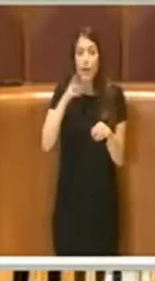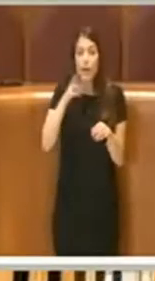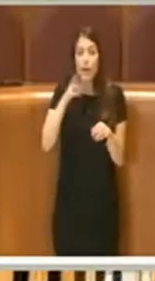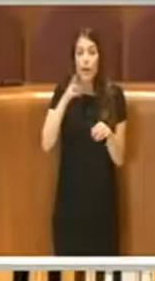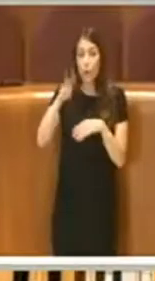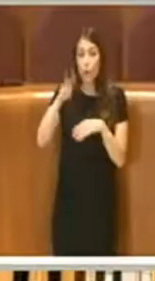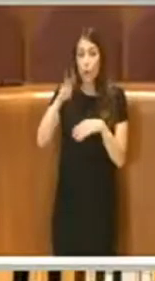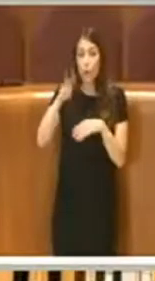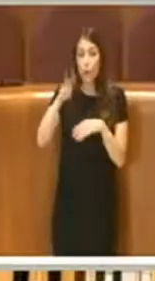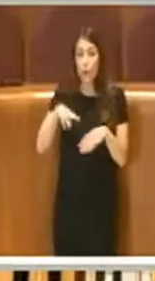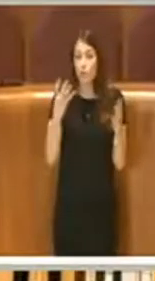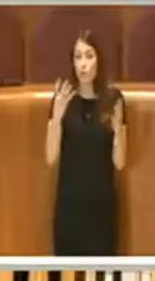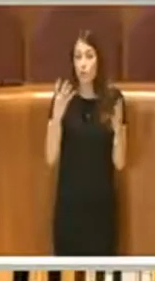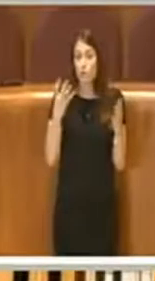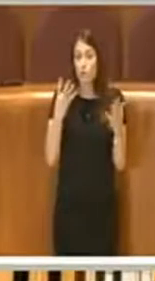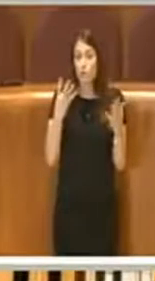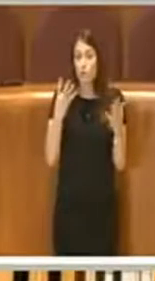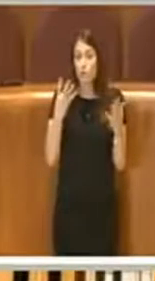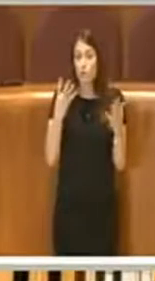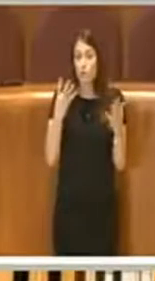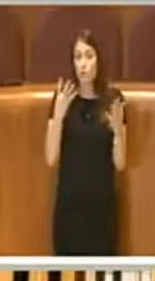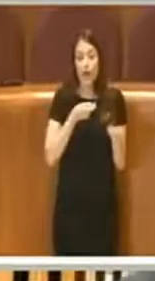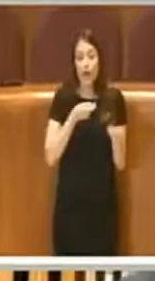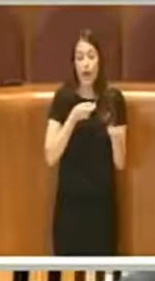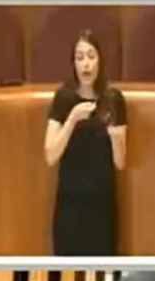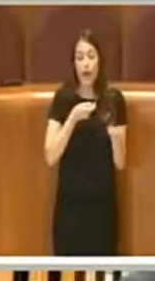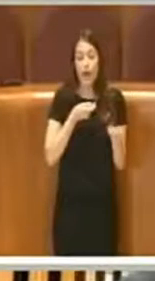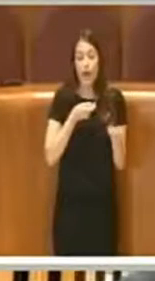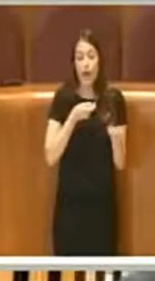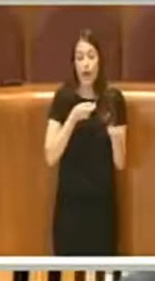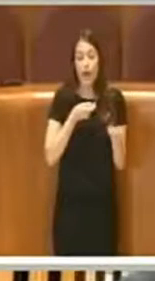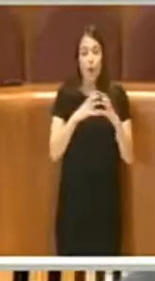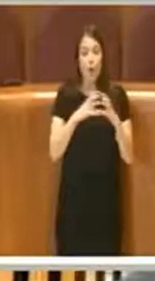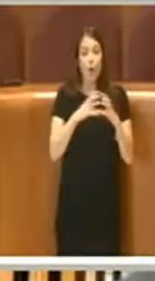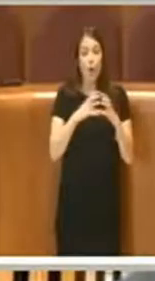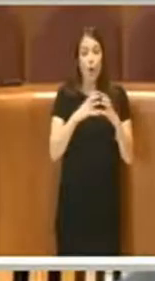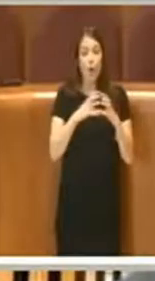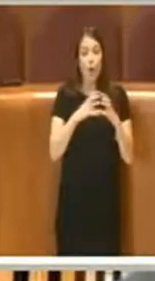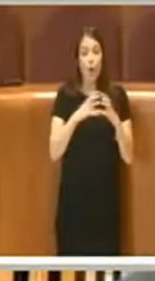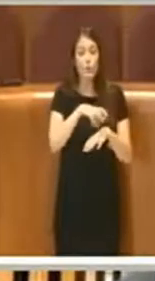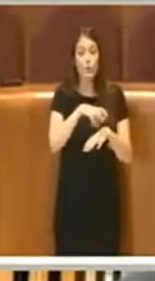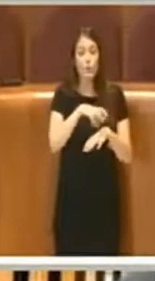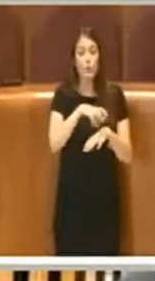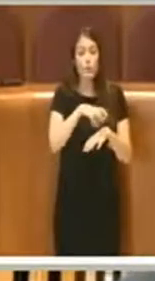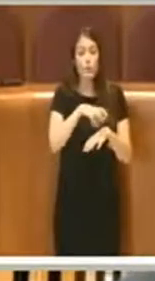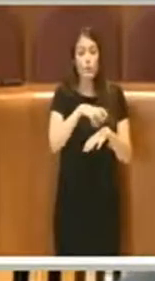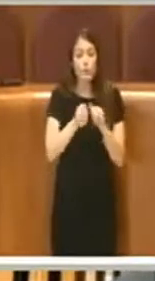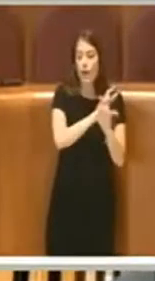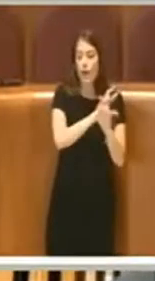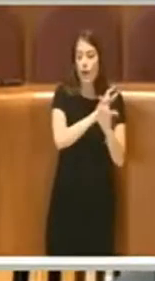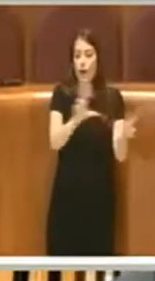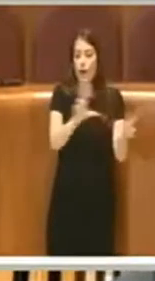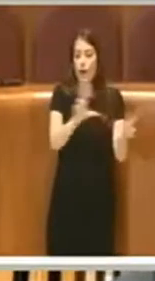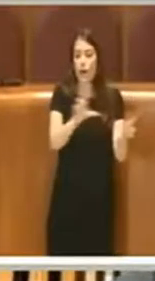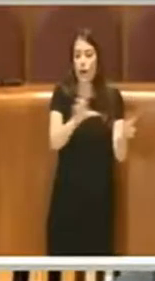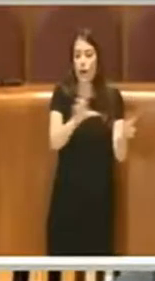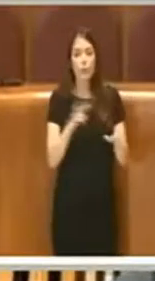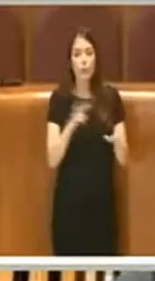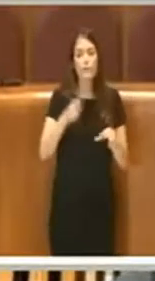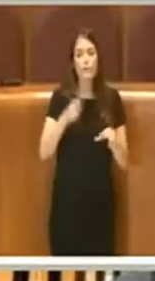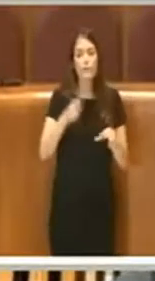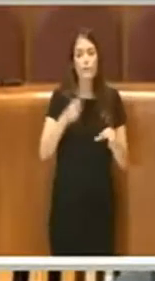l'Assemblea Capitolina, la Commissione Sport, si è rivolta a tutti i municipi con senso di